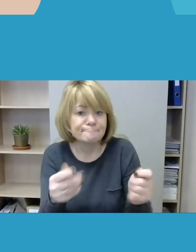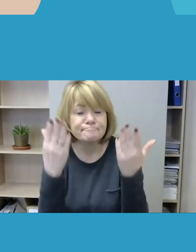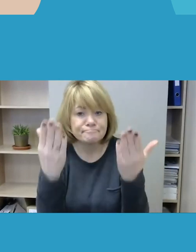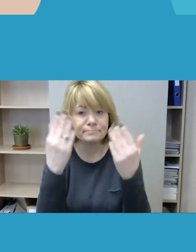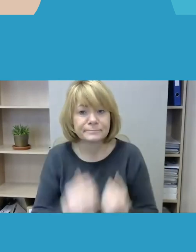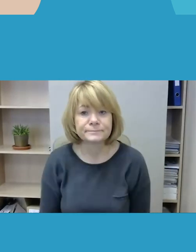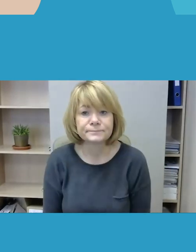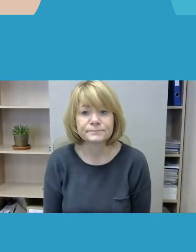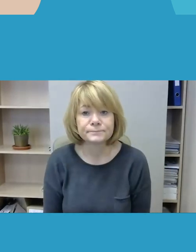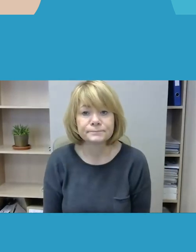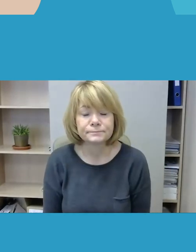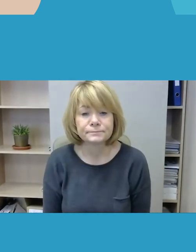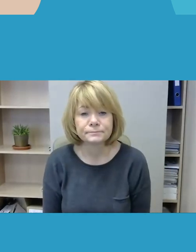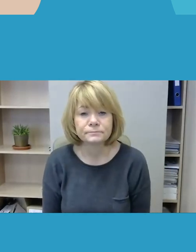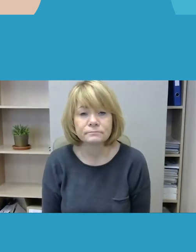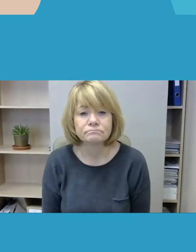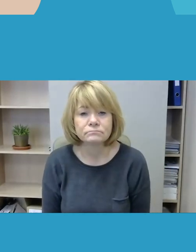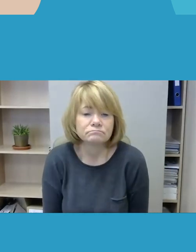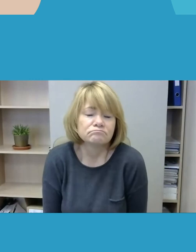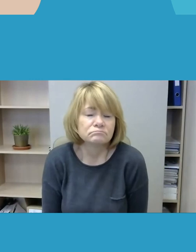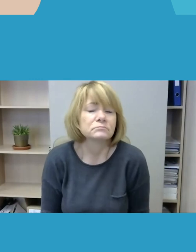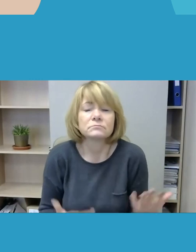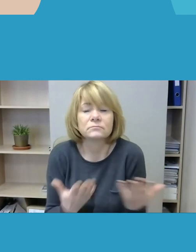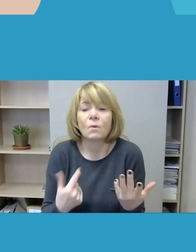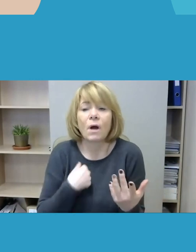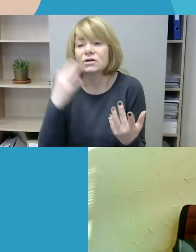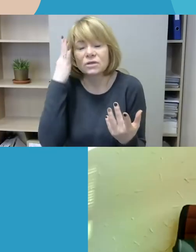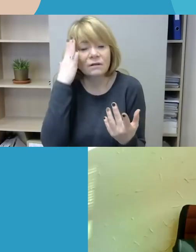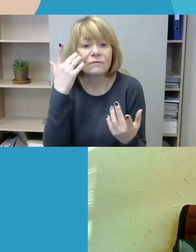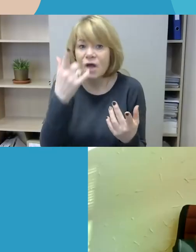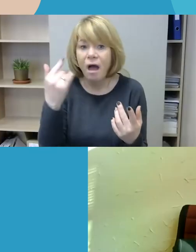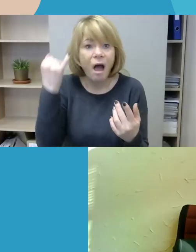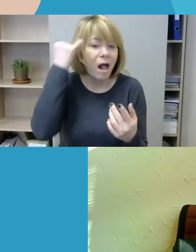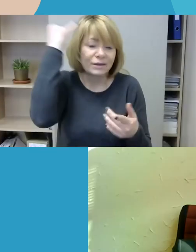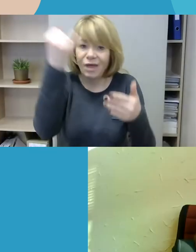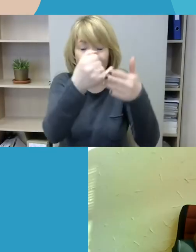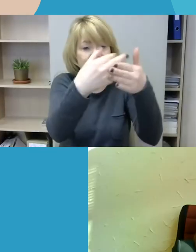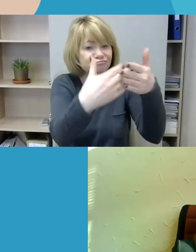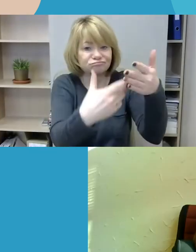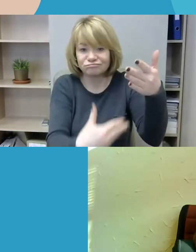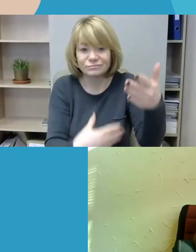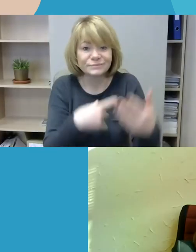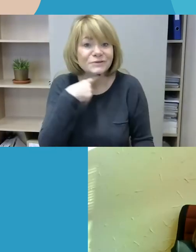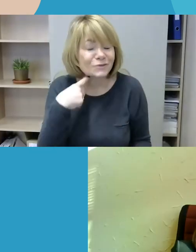Tai manau, jo kažtikrųjų daug idėjų pavardinom. Tai svarbus yra